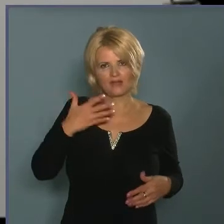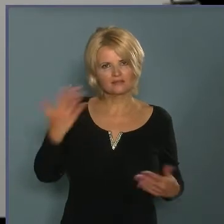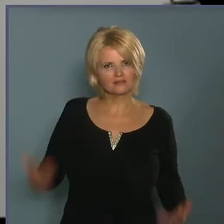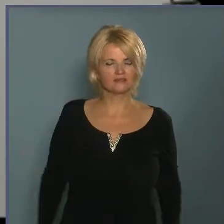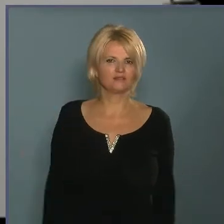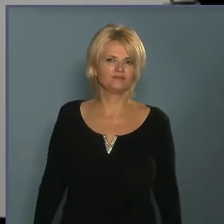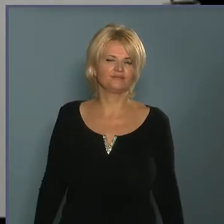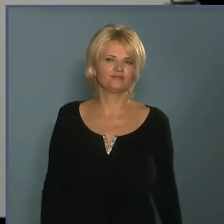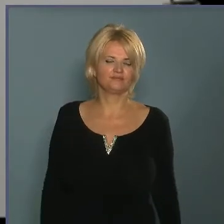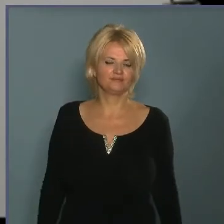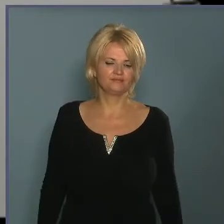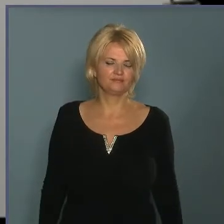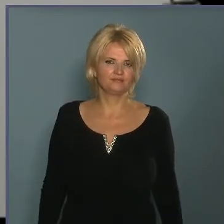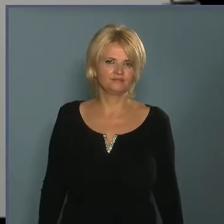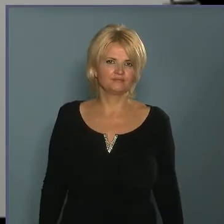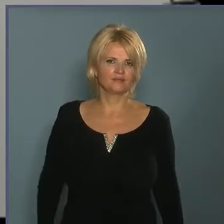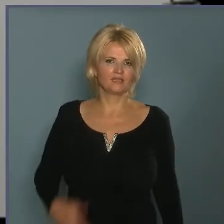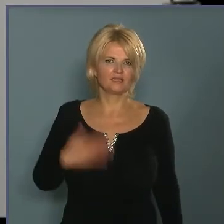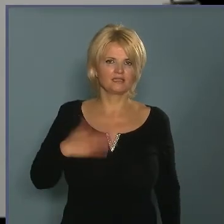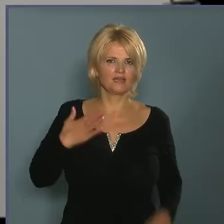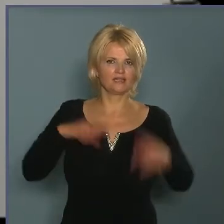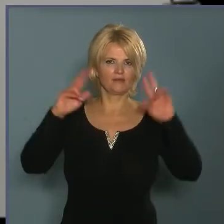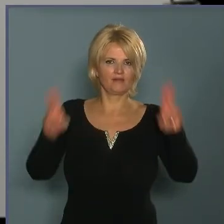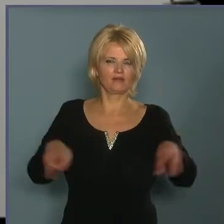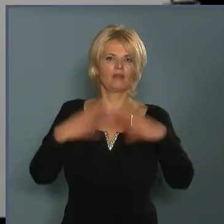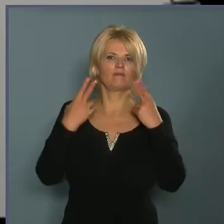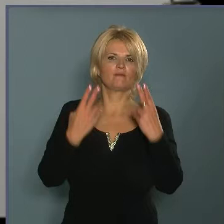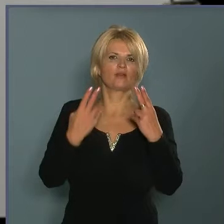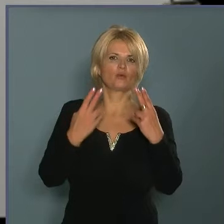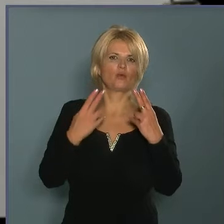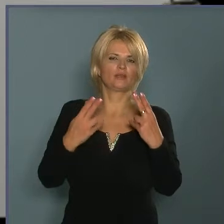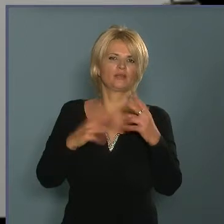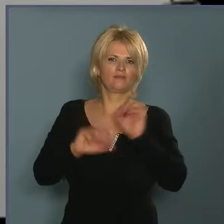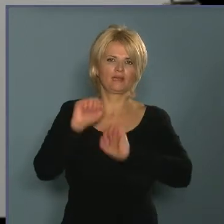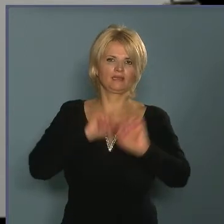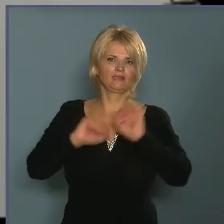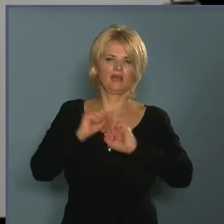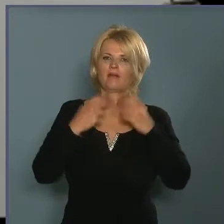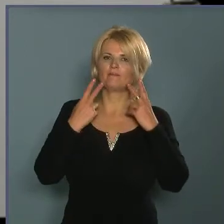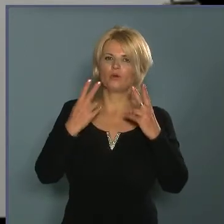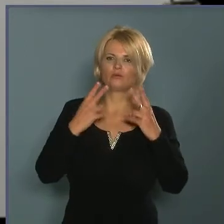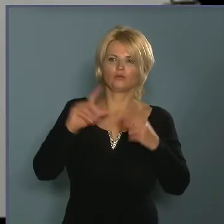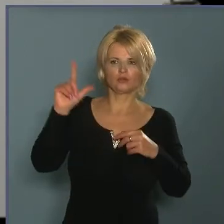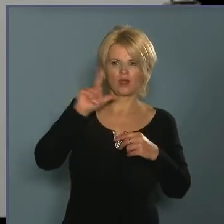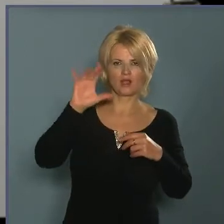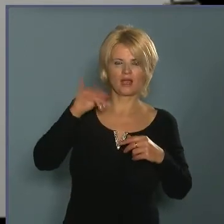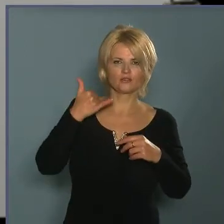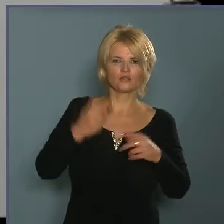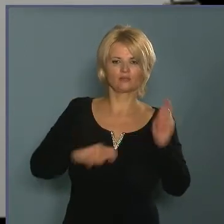és mindenféleképpen felhívnám a figyelmet a vagyonvédelmeinkre, nemcsak a lakásunkra, hanem a